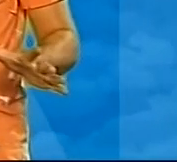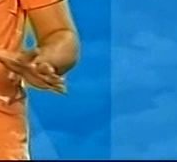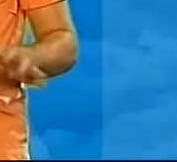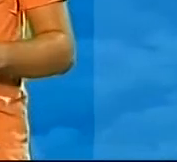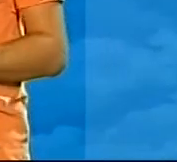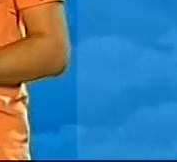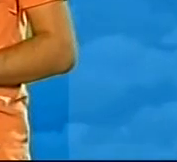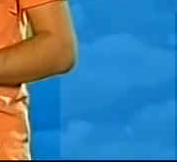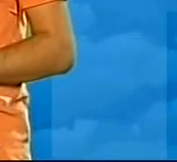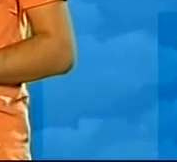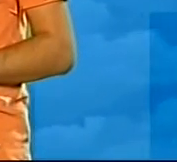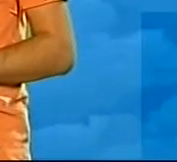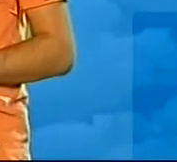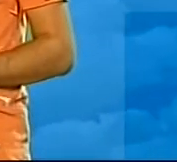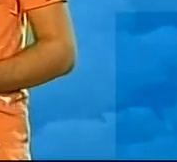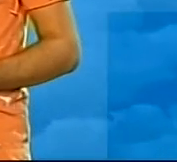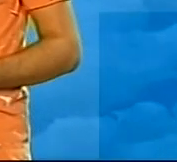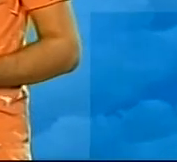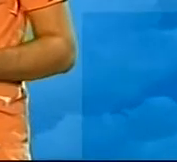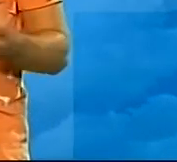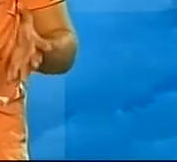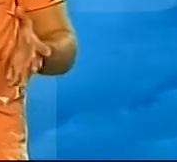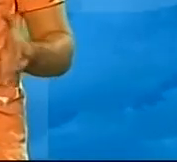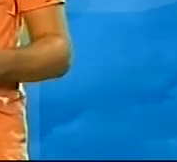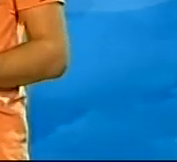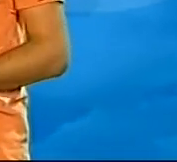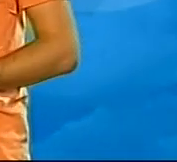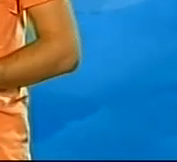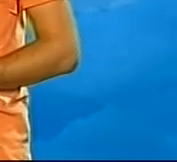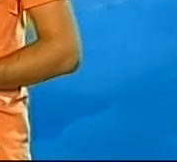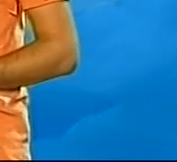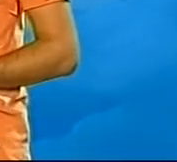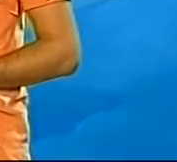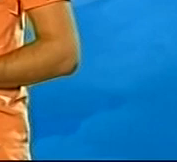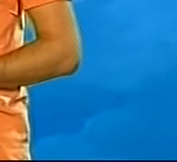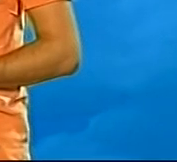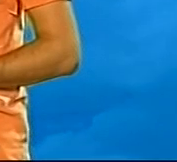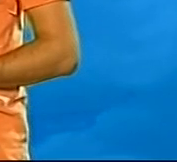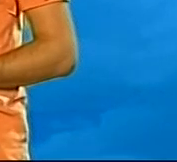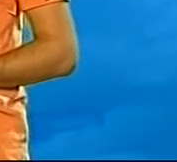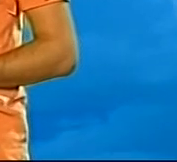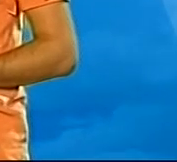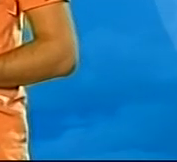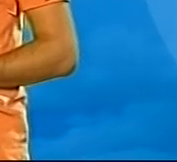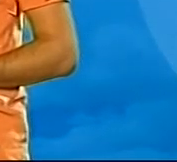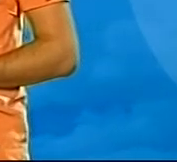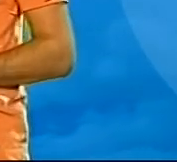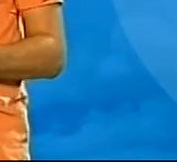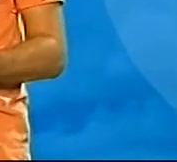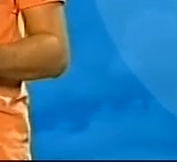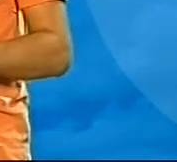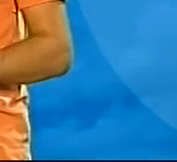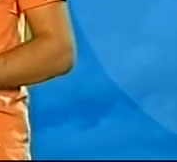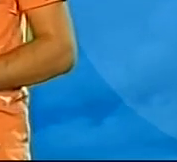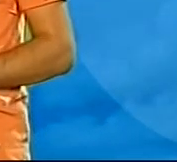По області температура вночі коливатиметься від 8 до 10 градусів. В день від 20 до 22 градусів вище нуля.